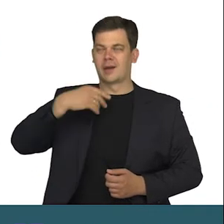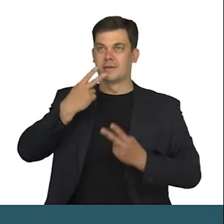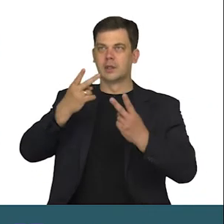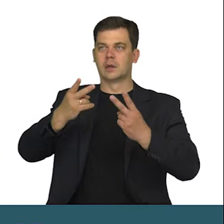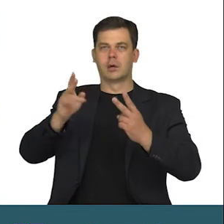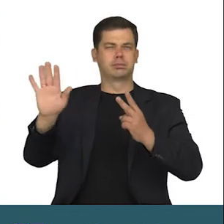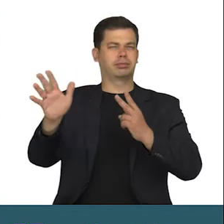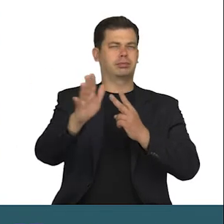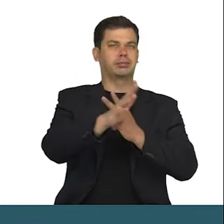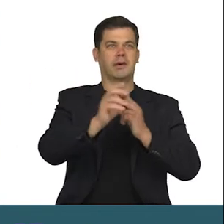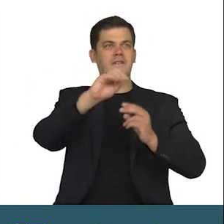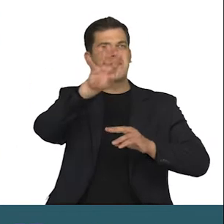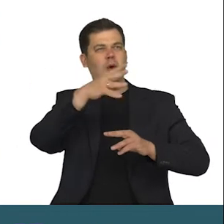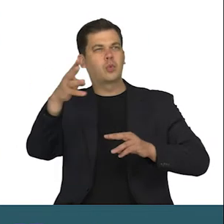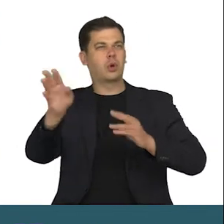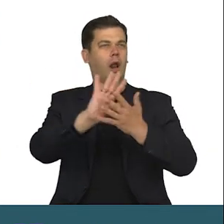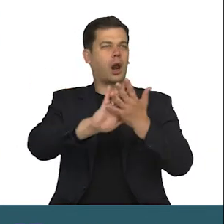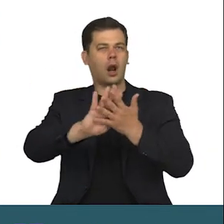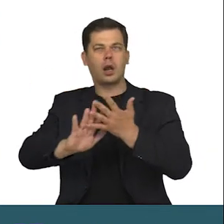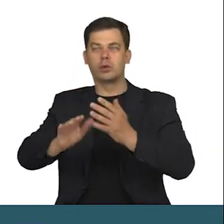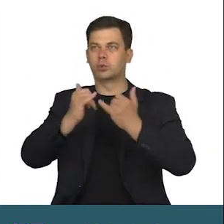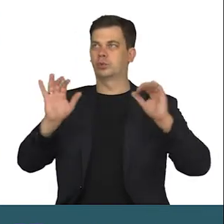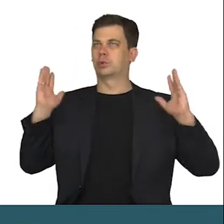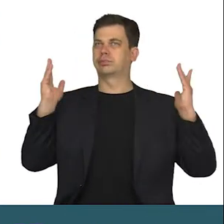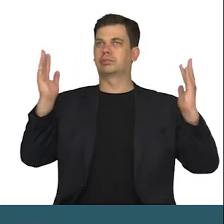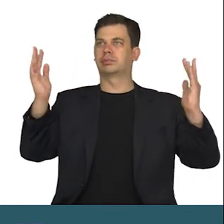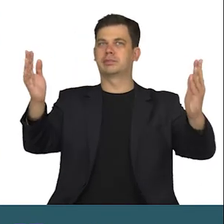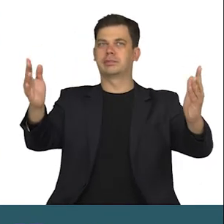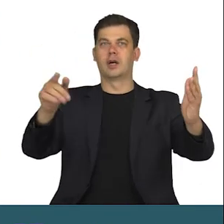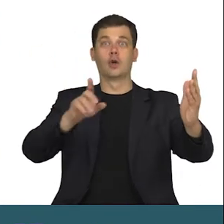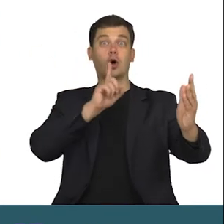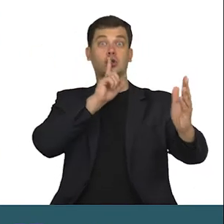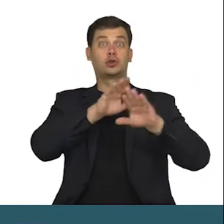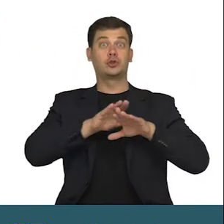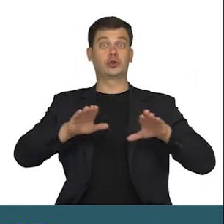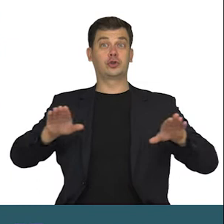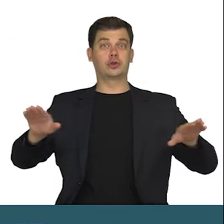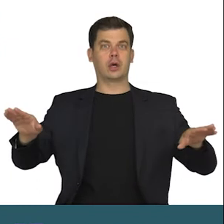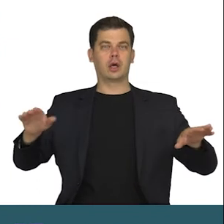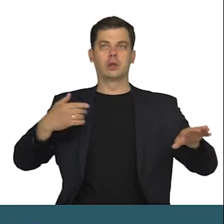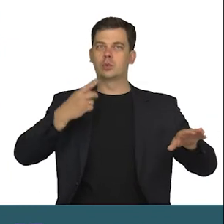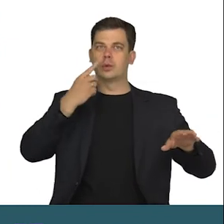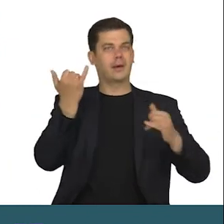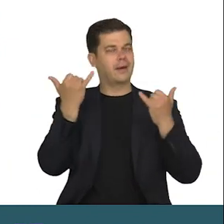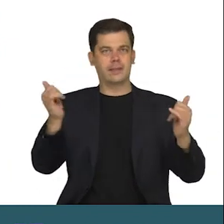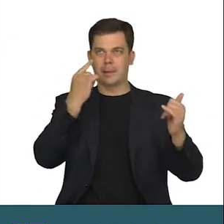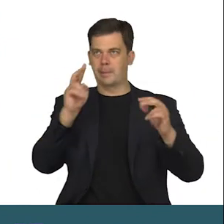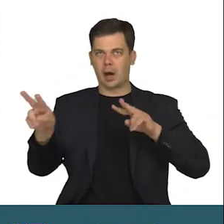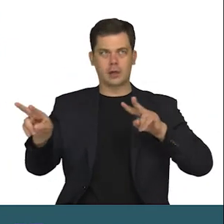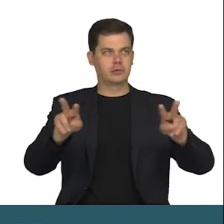różnorodności faktur. Jakby ta cała cisza postrzępiła powierzchnię. Nadała im inności.